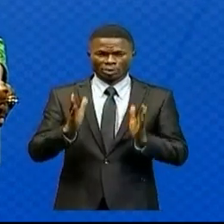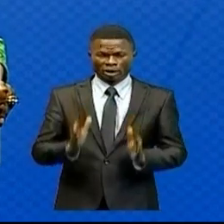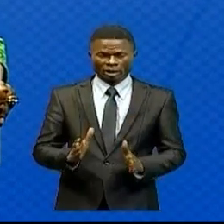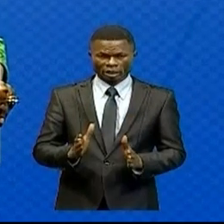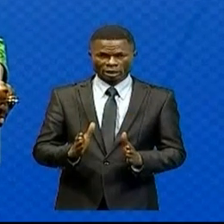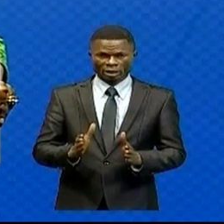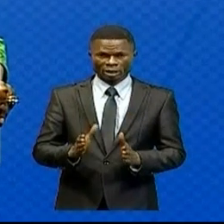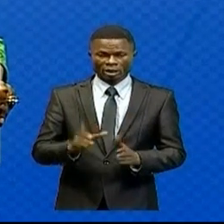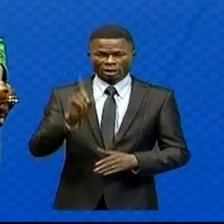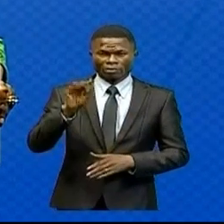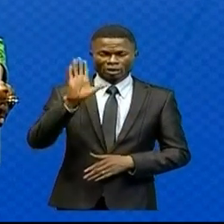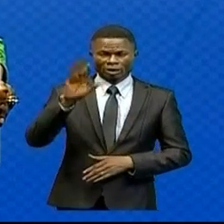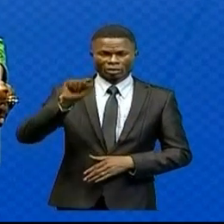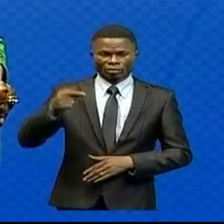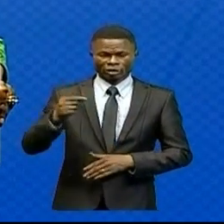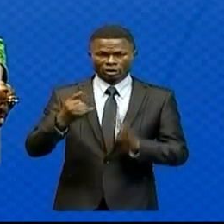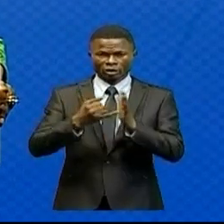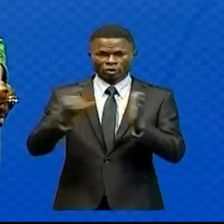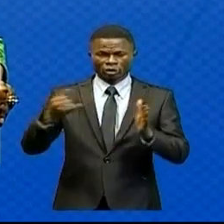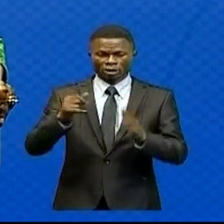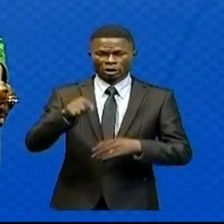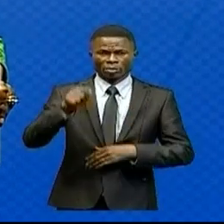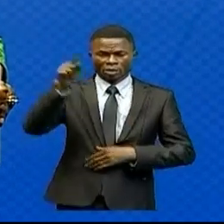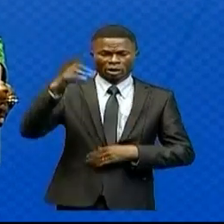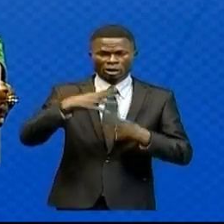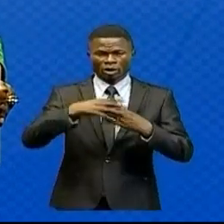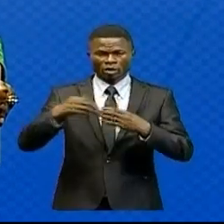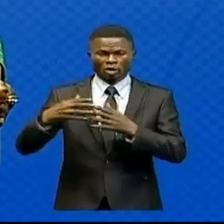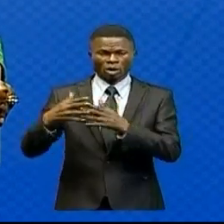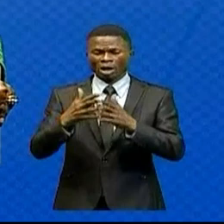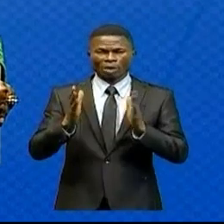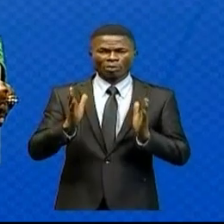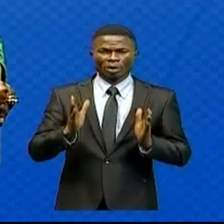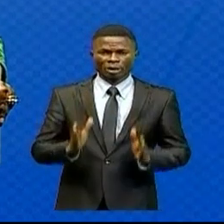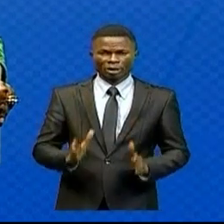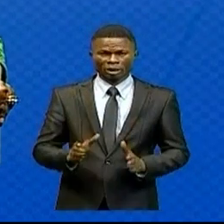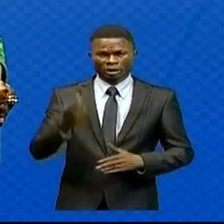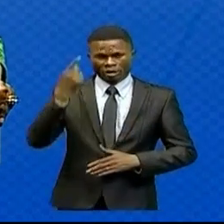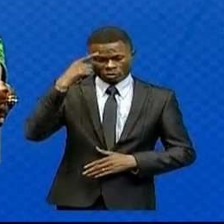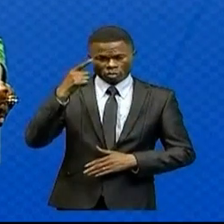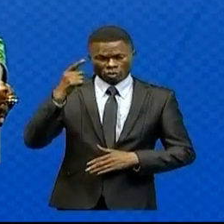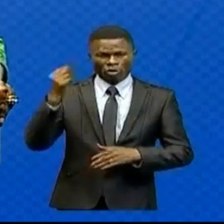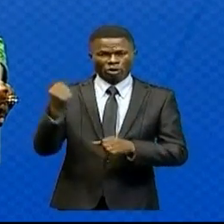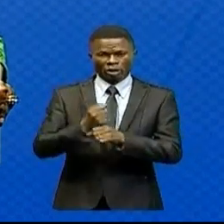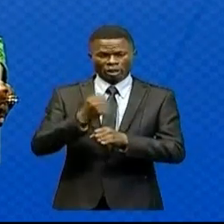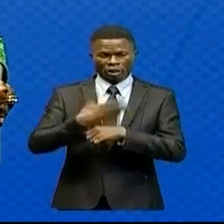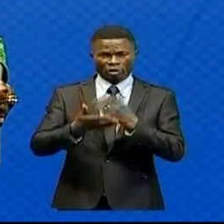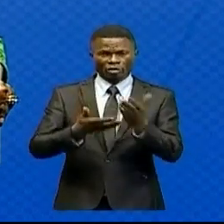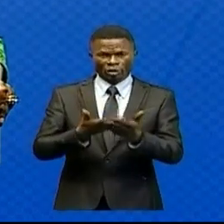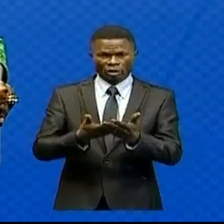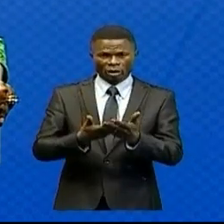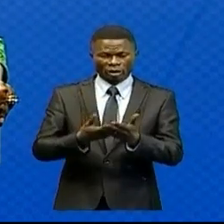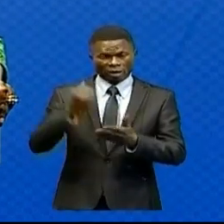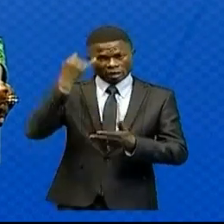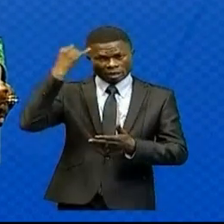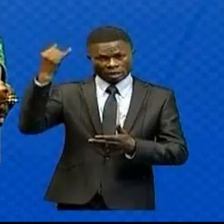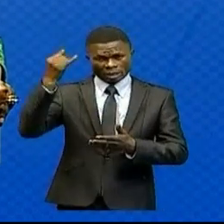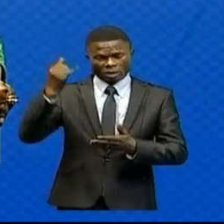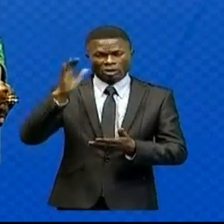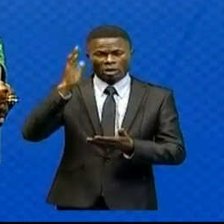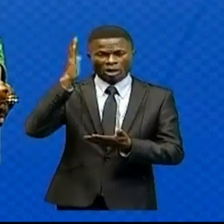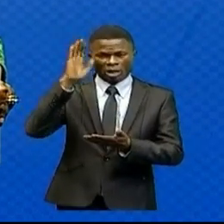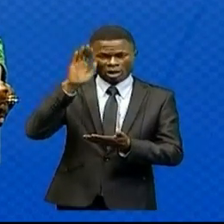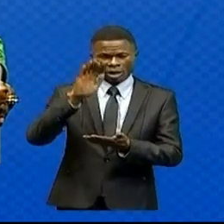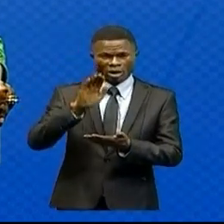25,60 milliards de dollars américains pour la mise en œuvre des initiatives d'atténuation